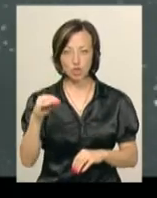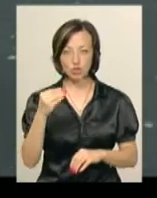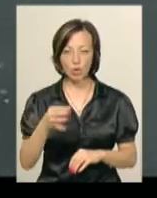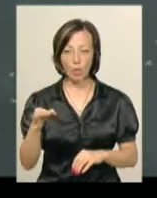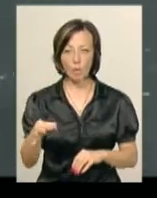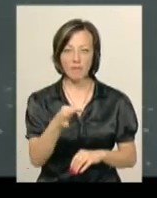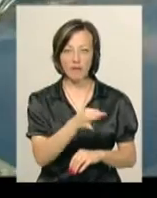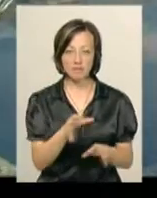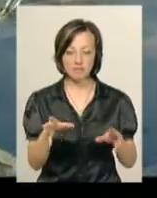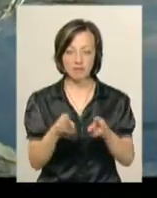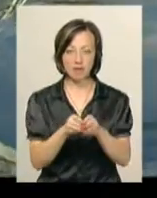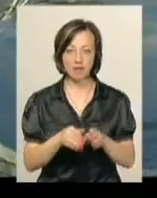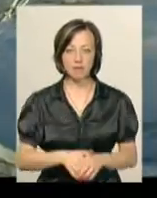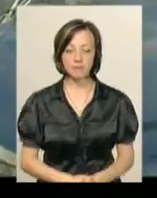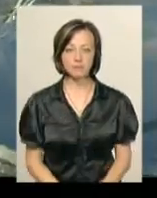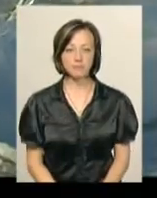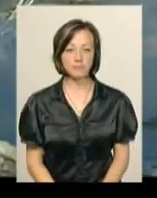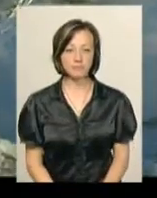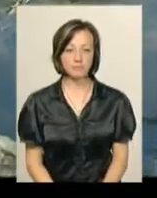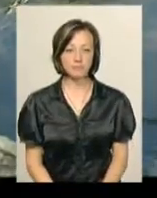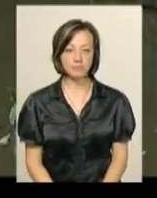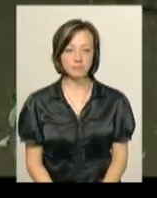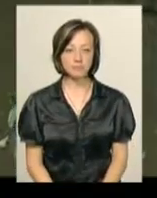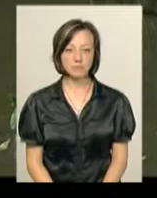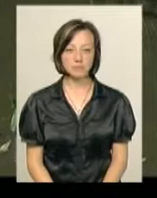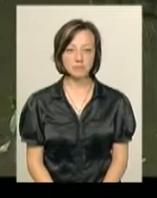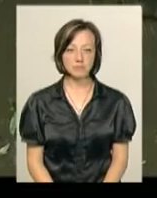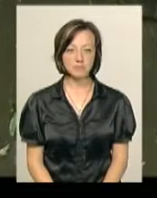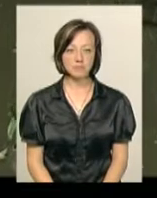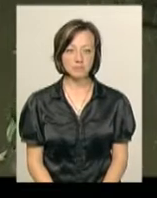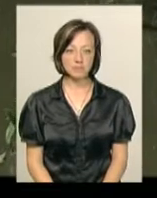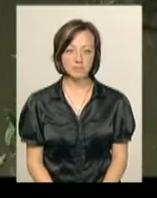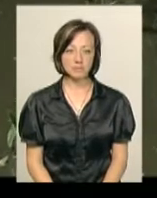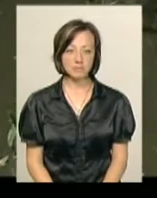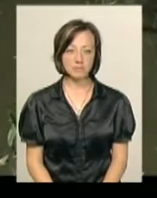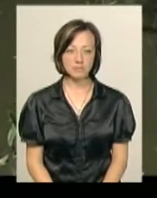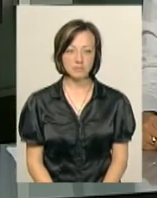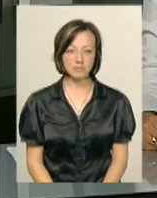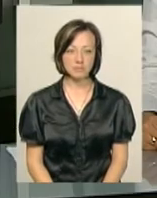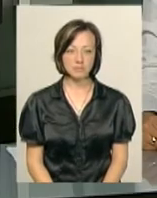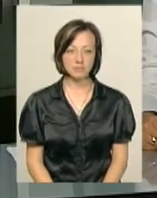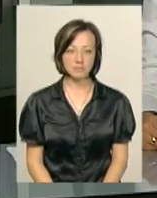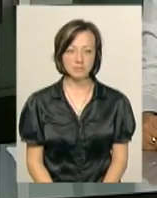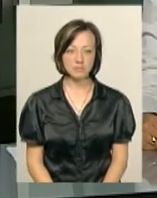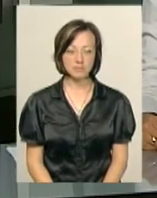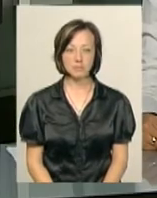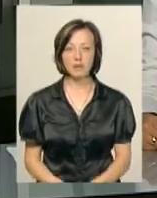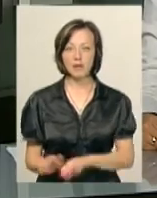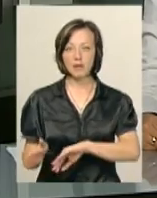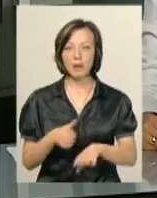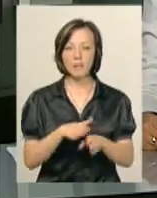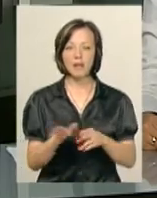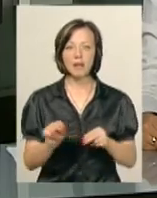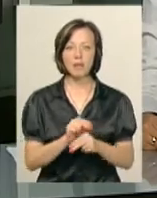областей. Надія Драганчук, Михайло Жила, Віктор Кривий та Дем'ян Цегольник. Новини Поділяцентр. Капітальний ремонт